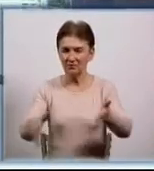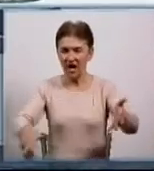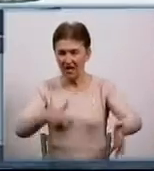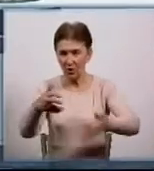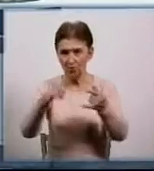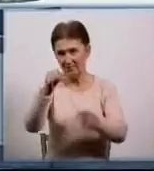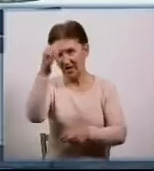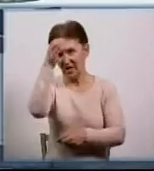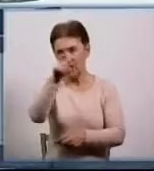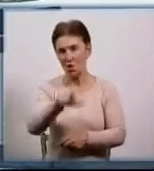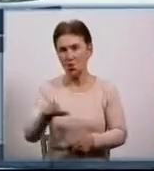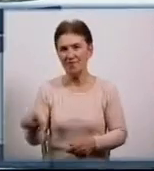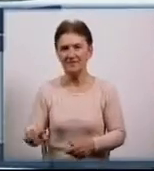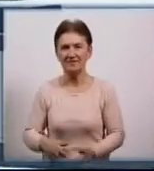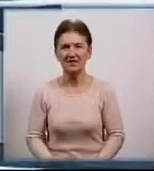науковців.